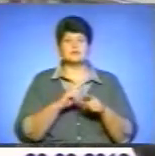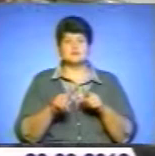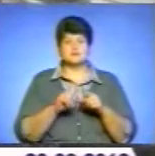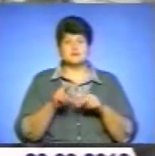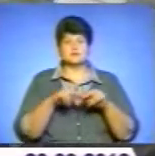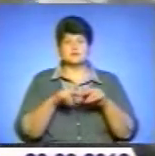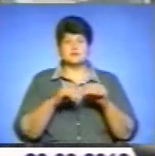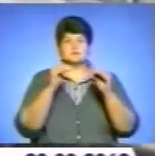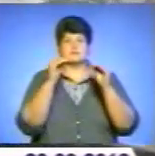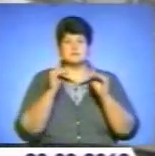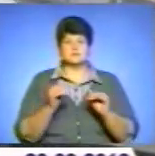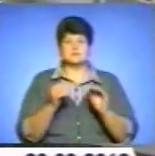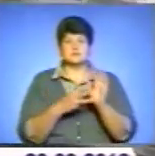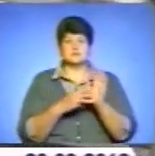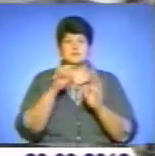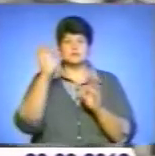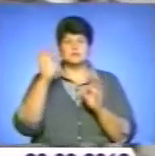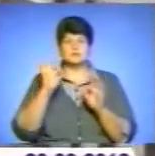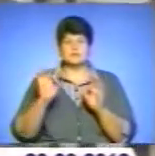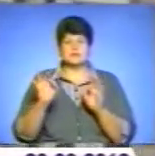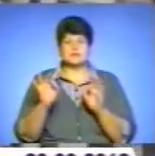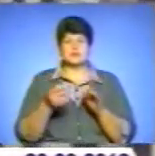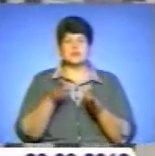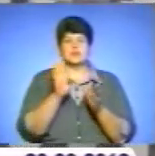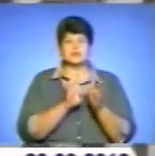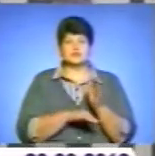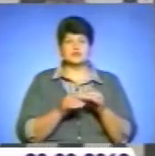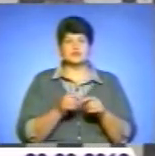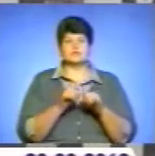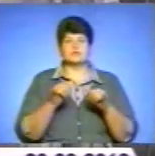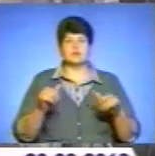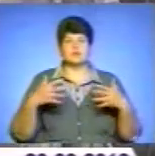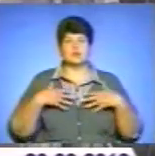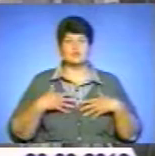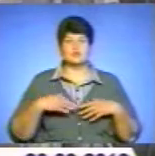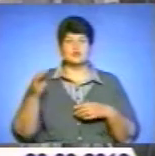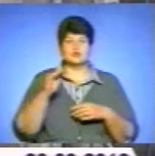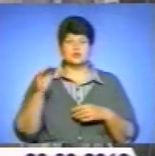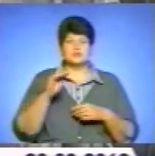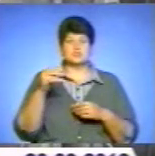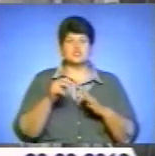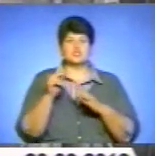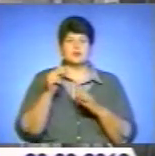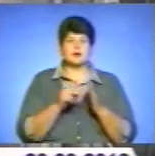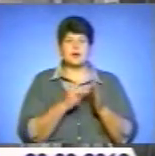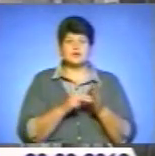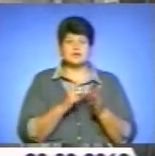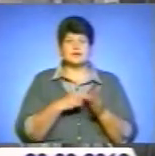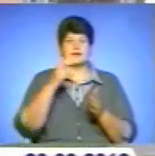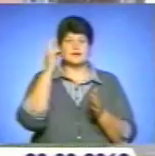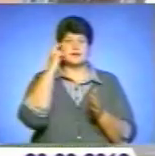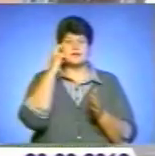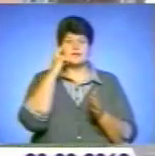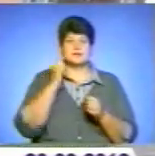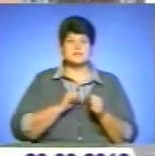8%. Найгірші державні програми з будівництва житла розгуртаються у Криму, на Житомирщині, Черкащині, Київщині та Севастополі. Очільник